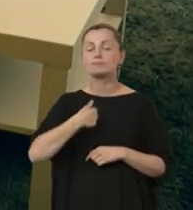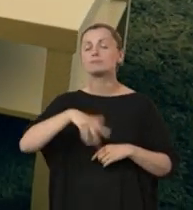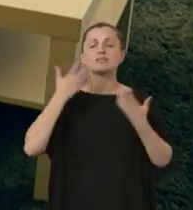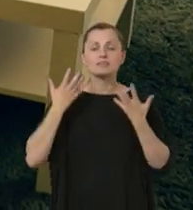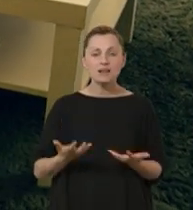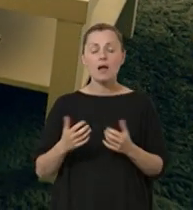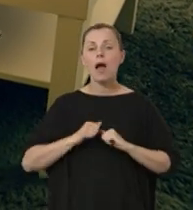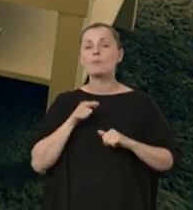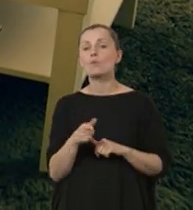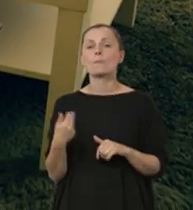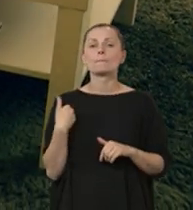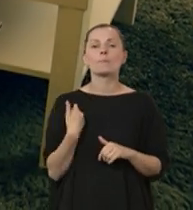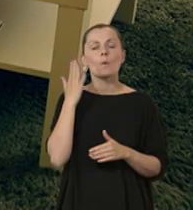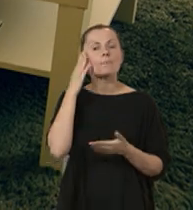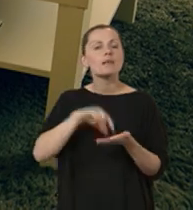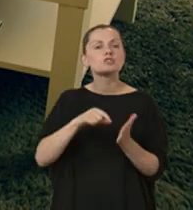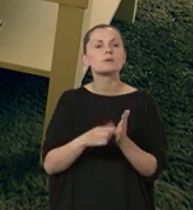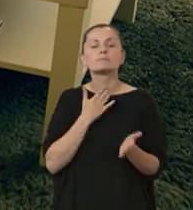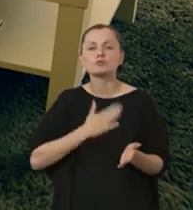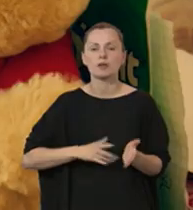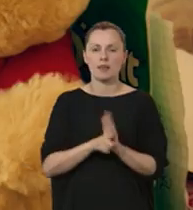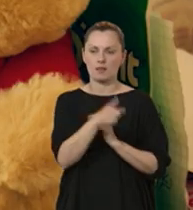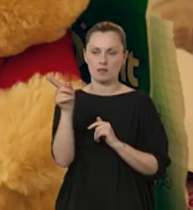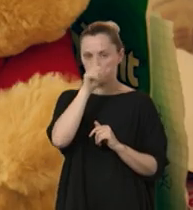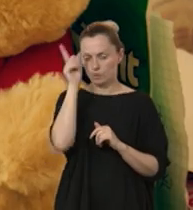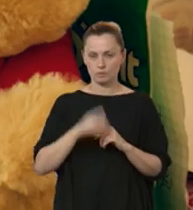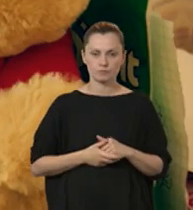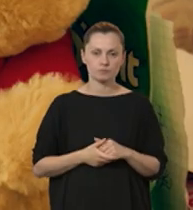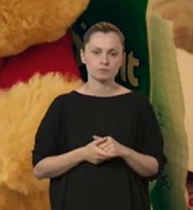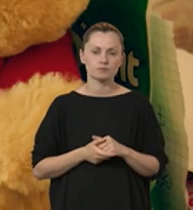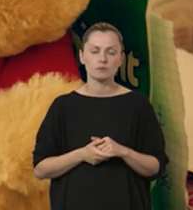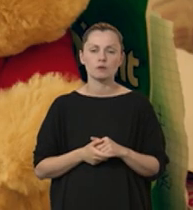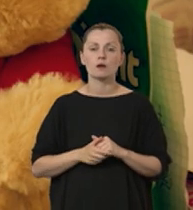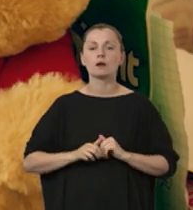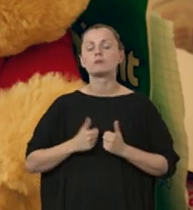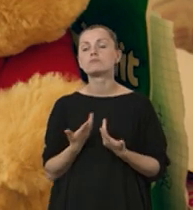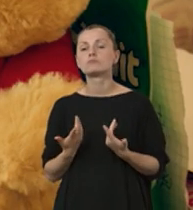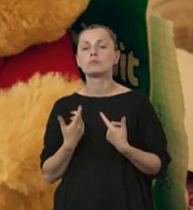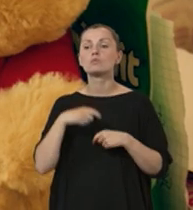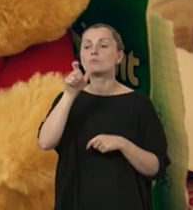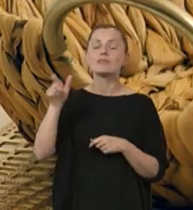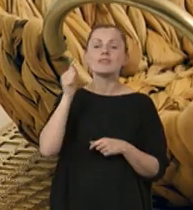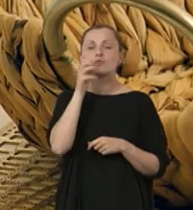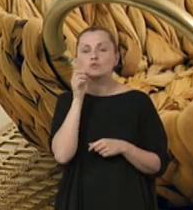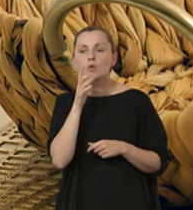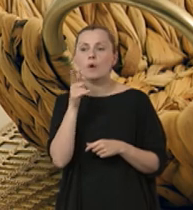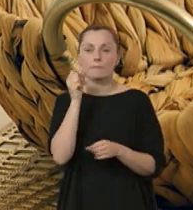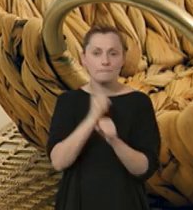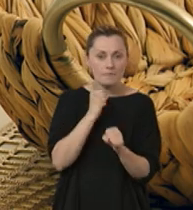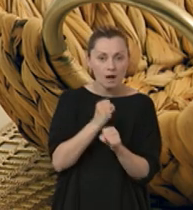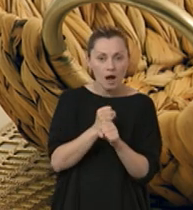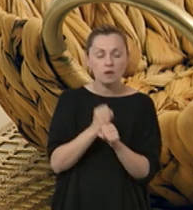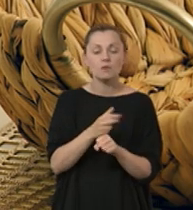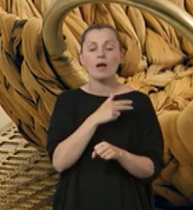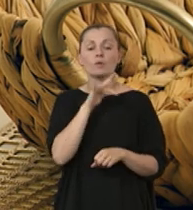Chcieliśmy, żeby to było mieszkanie przyjazne dla tych ludzi, żeby ci, którzy na co dzień albo